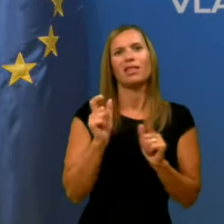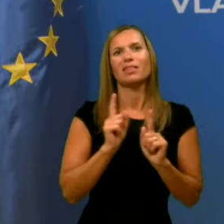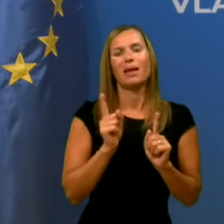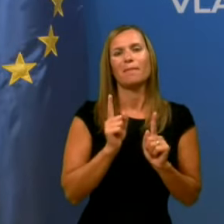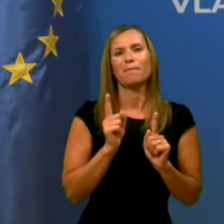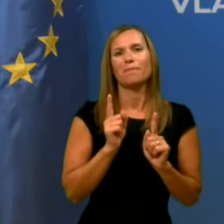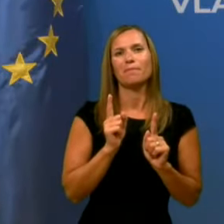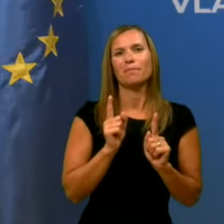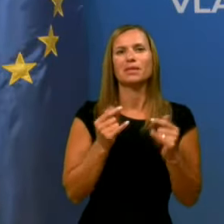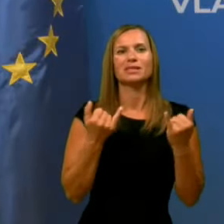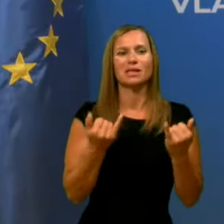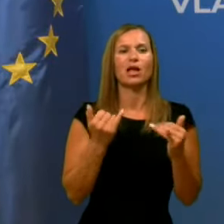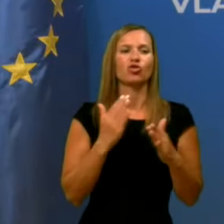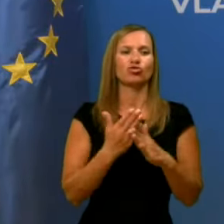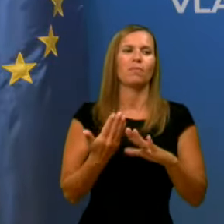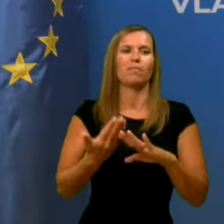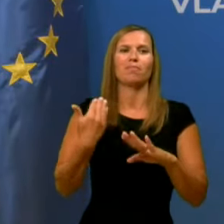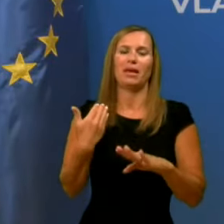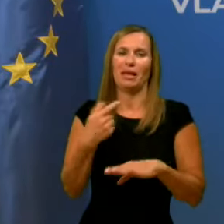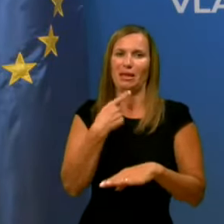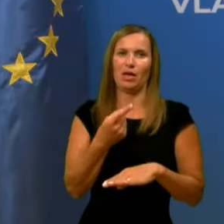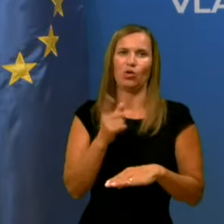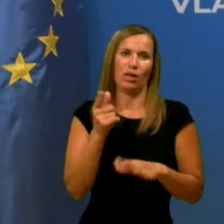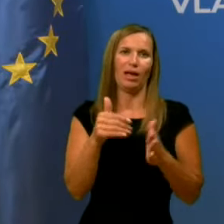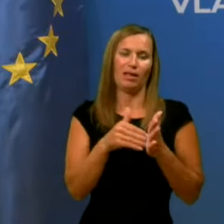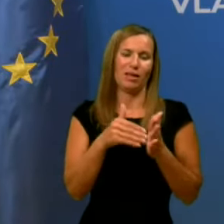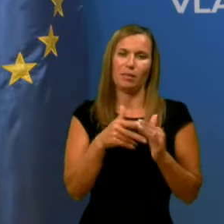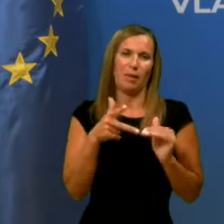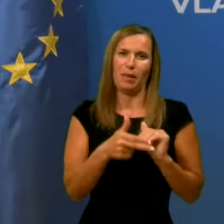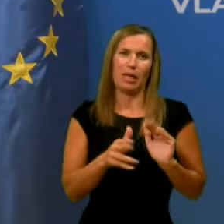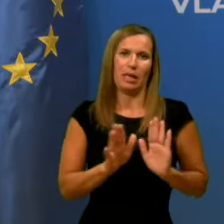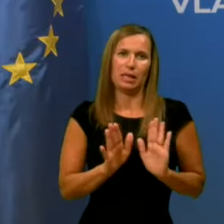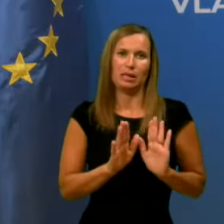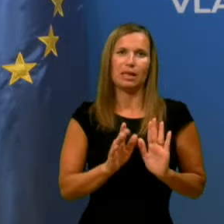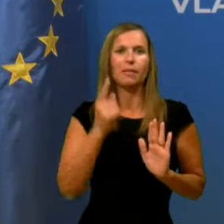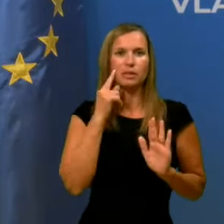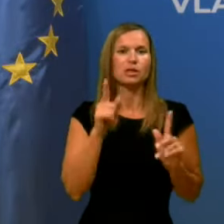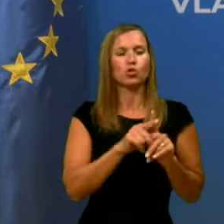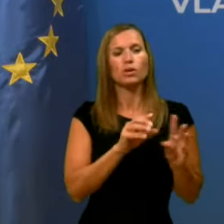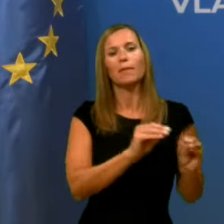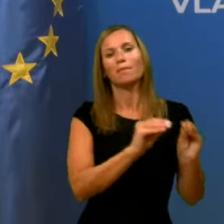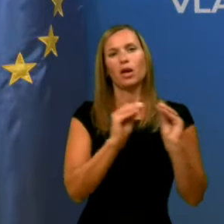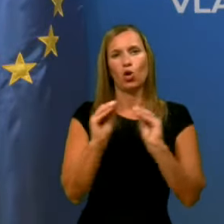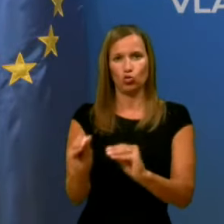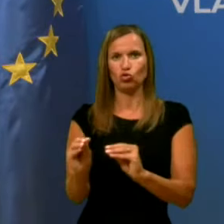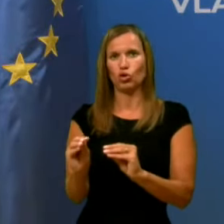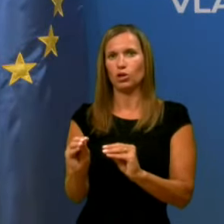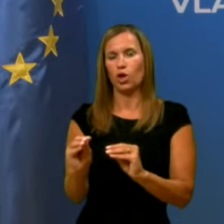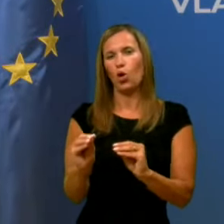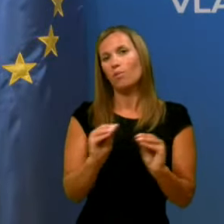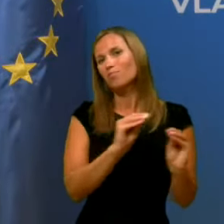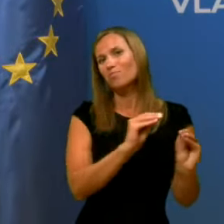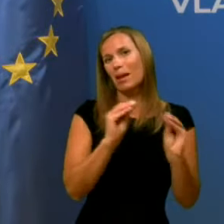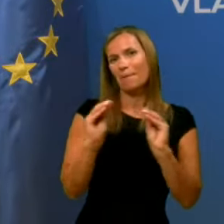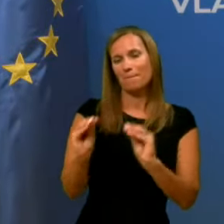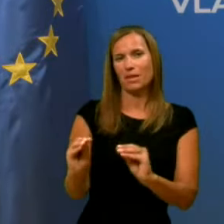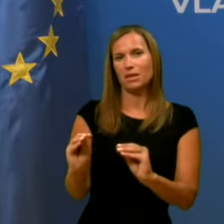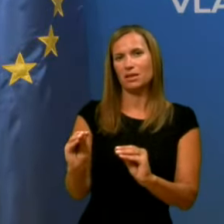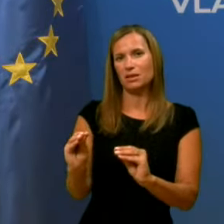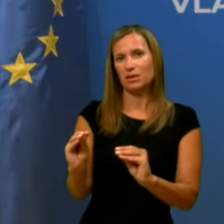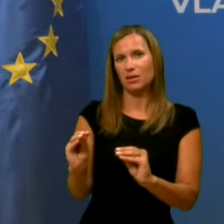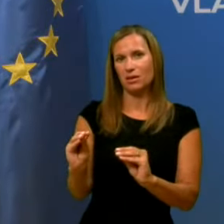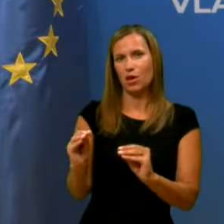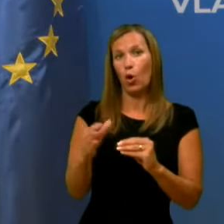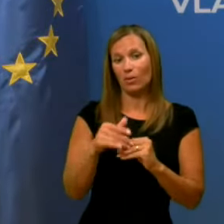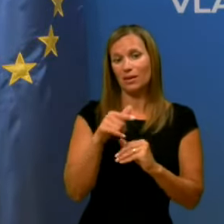že vnaprej rekel, da je treba karkol prekiniti. Jaz mislim, da je tudi preložitev morda premik v prihodna leta ob